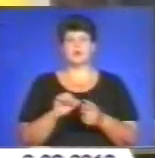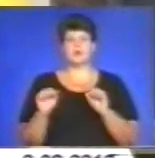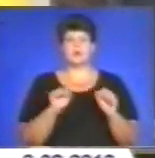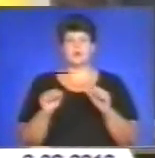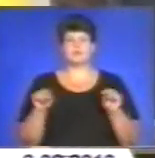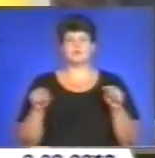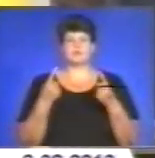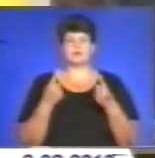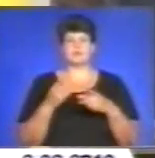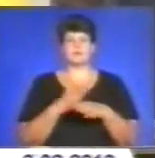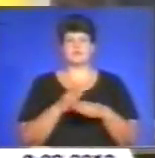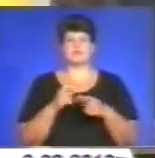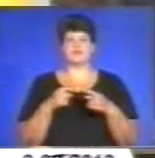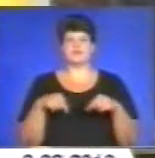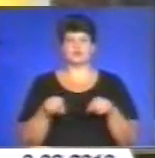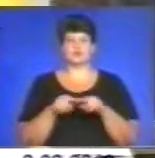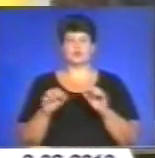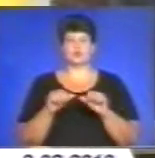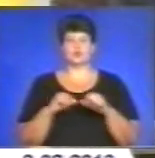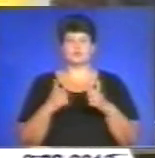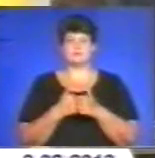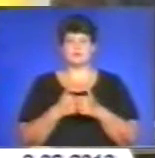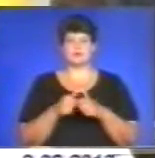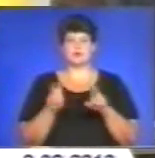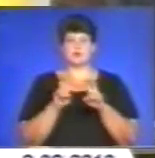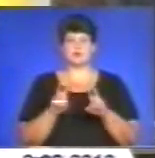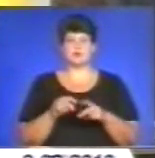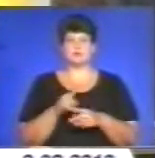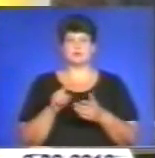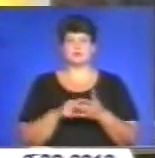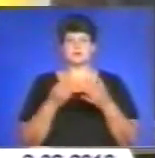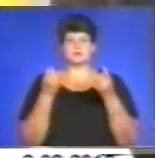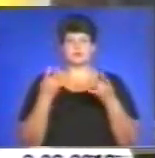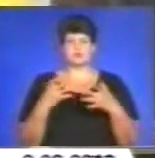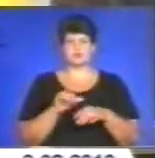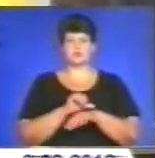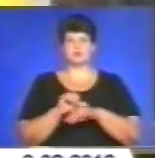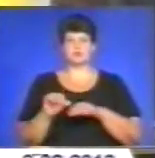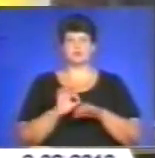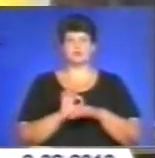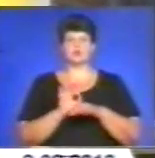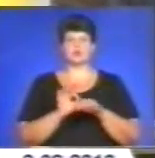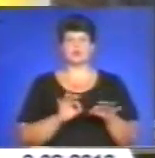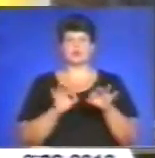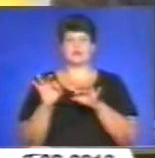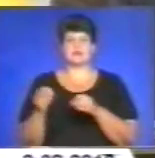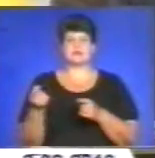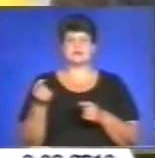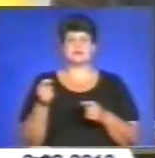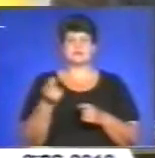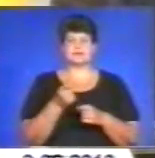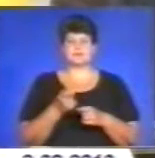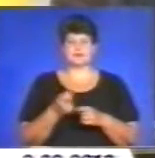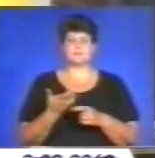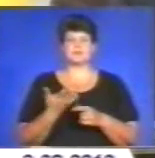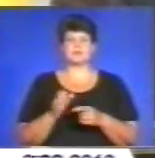міжвидомчу комісію, яка оперативно розглядає питання спрощення транспортування зерна. Доручаю Міністерству економічного розвитку